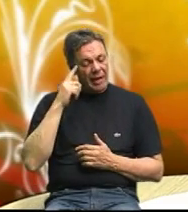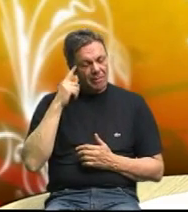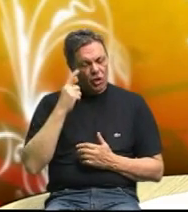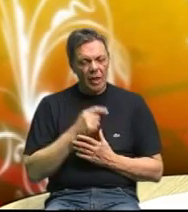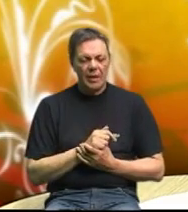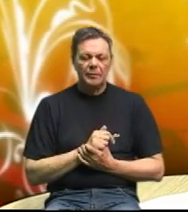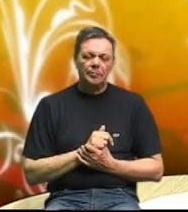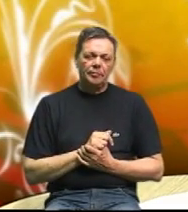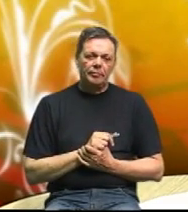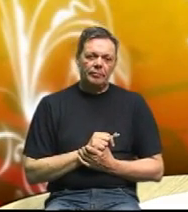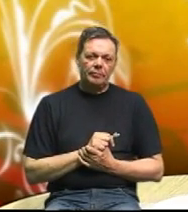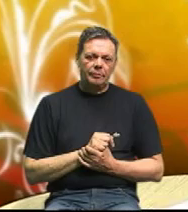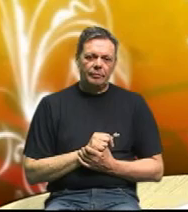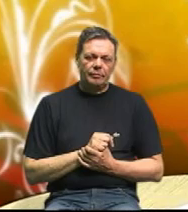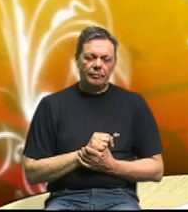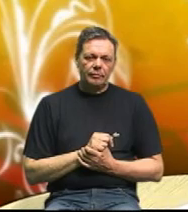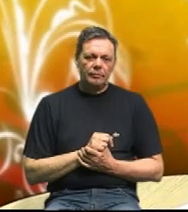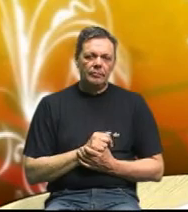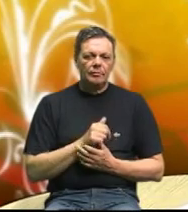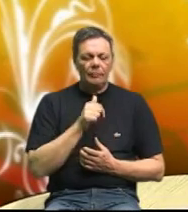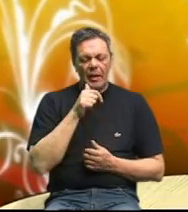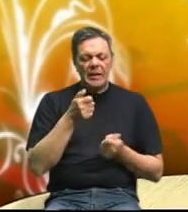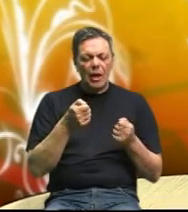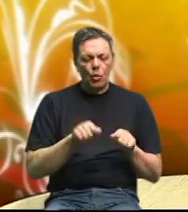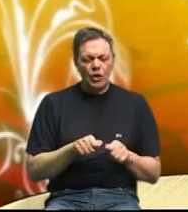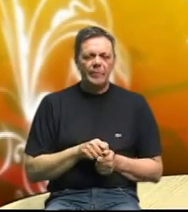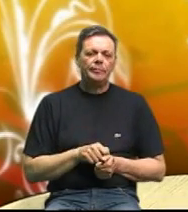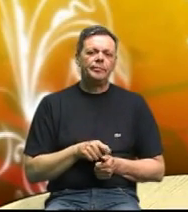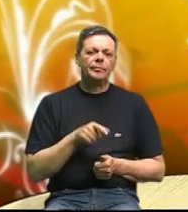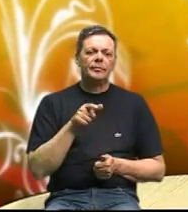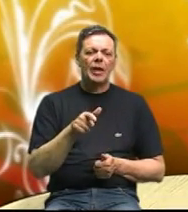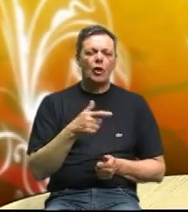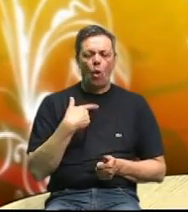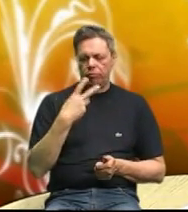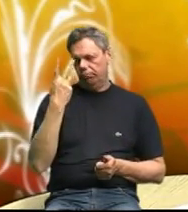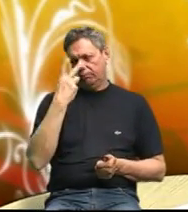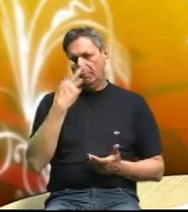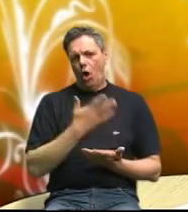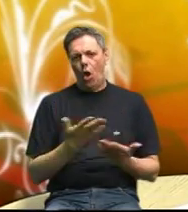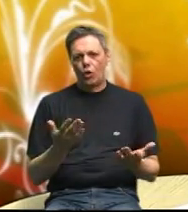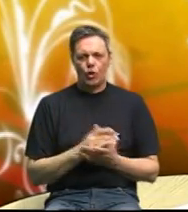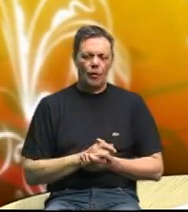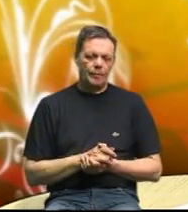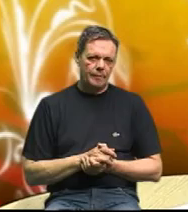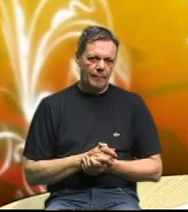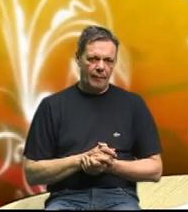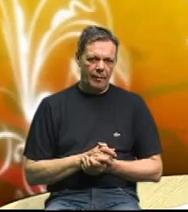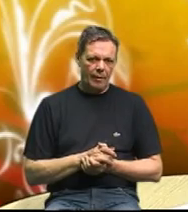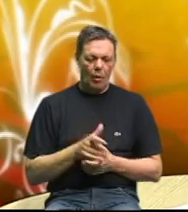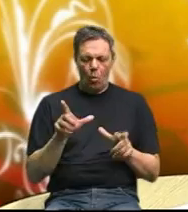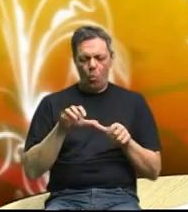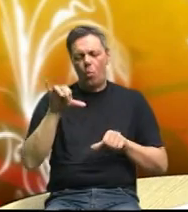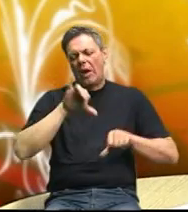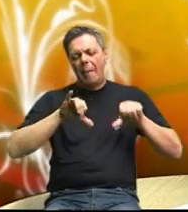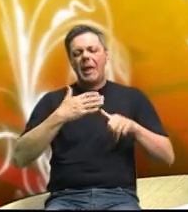čelije jel tako stranice i zaključiti da bi to trebala biti logičnost da u kemiji organizma